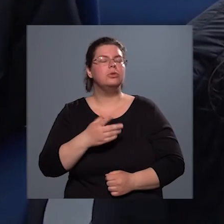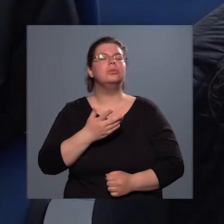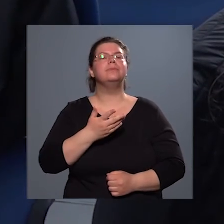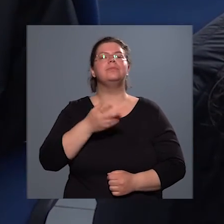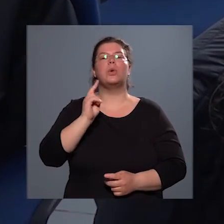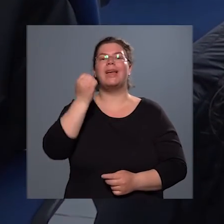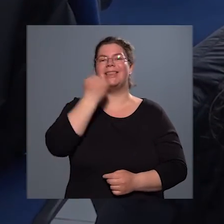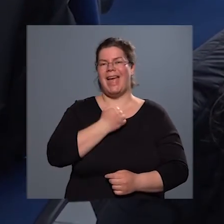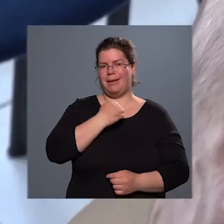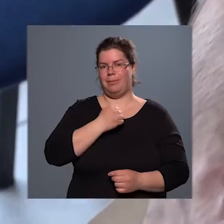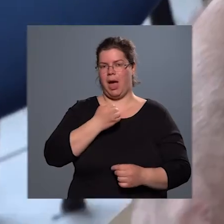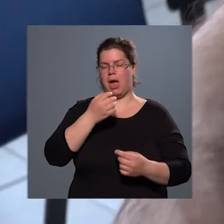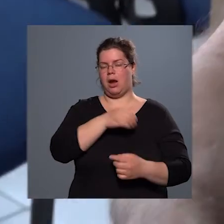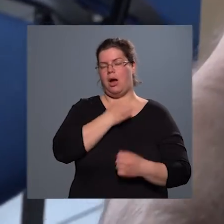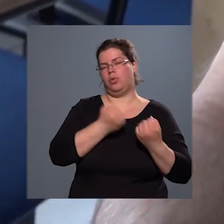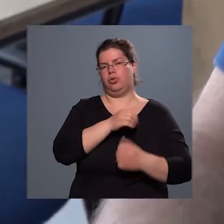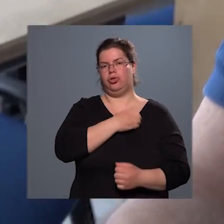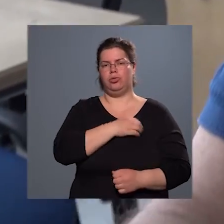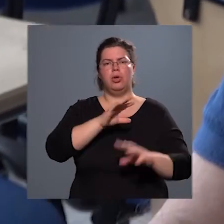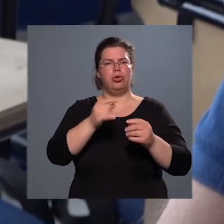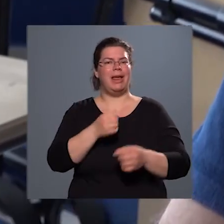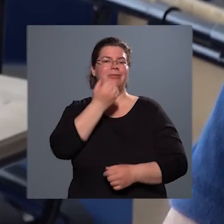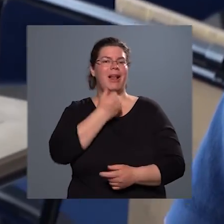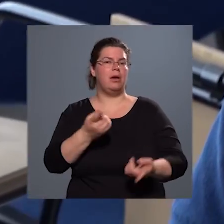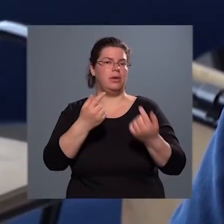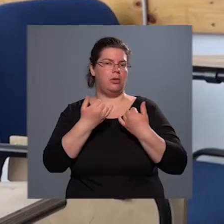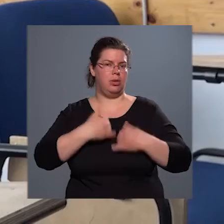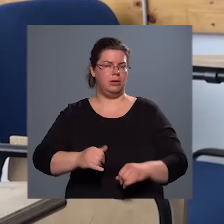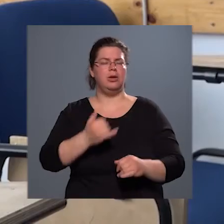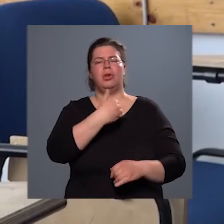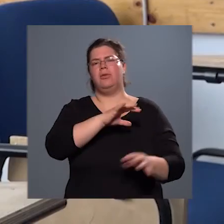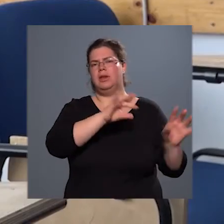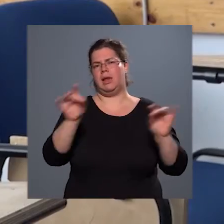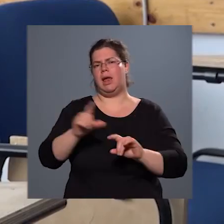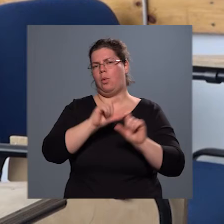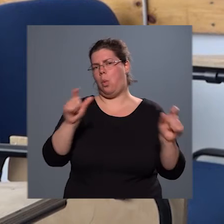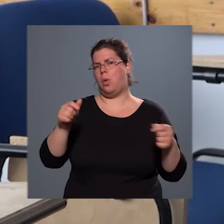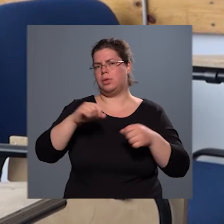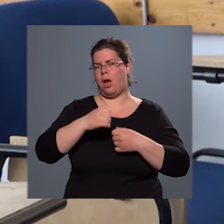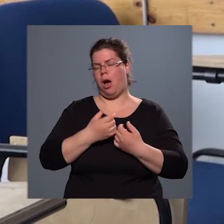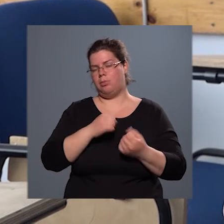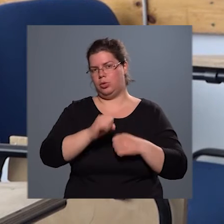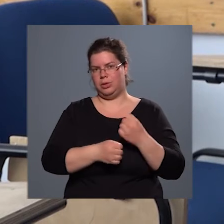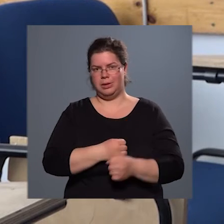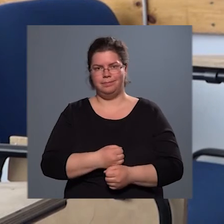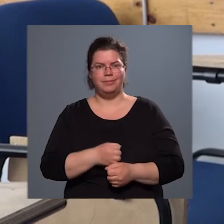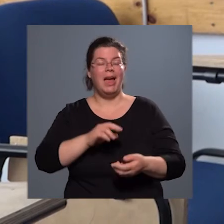családi vállalkozásból indult, és évtizedek után működik kőbányán. Hát itt a rendszerváltáskor édesapám